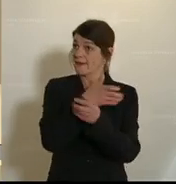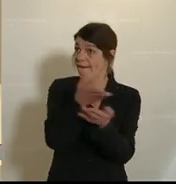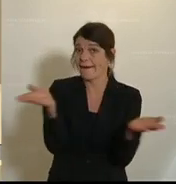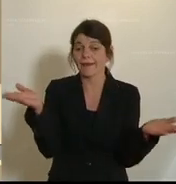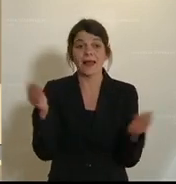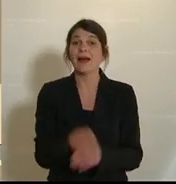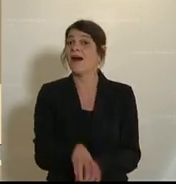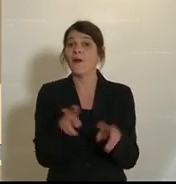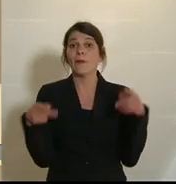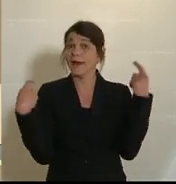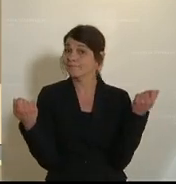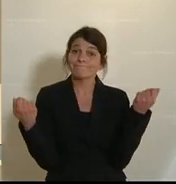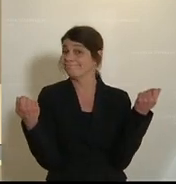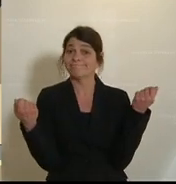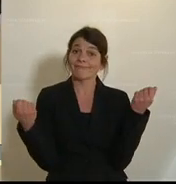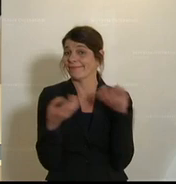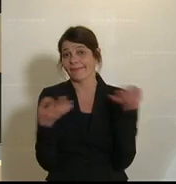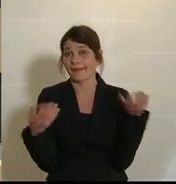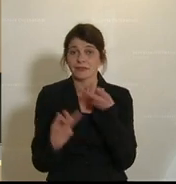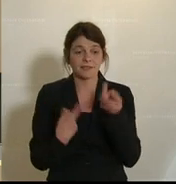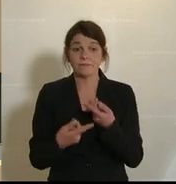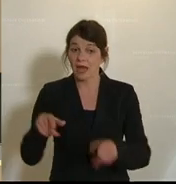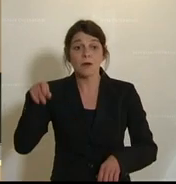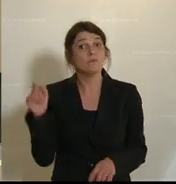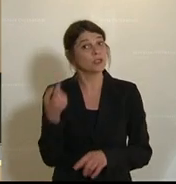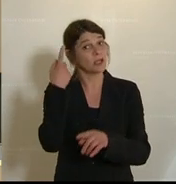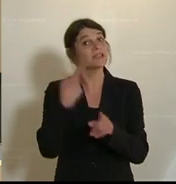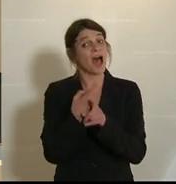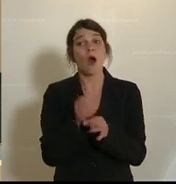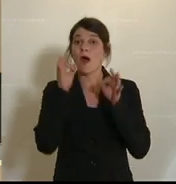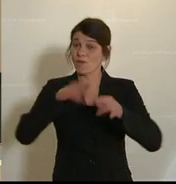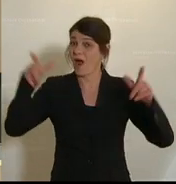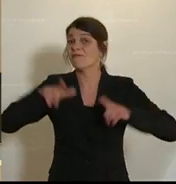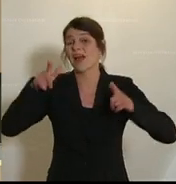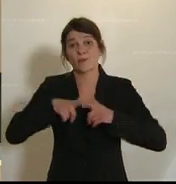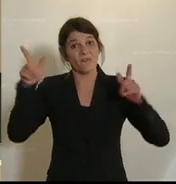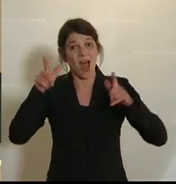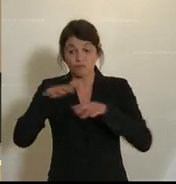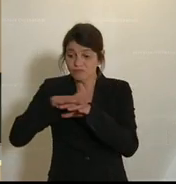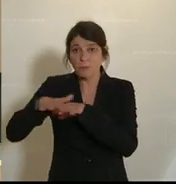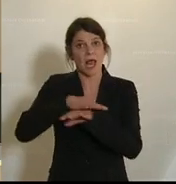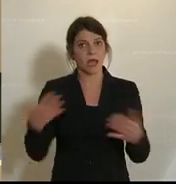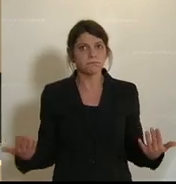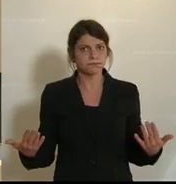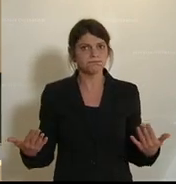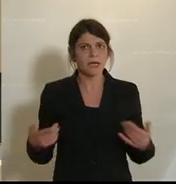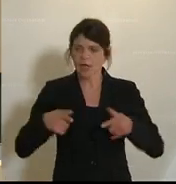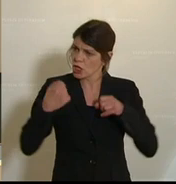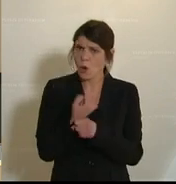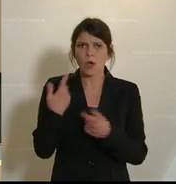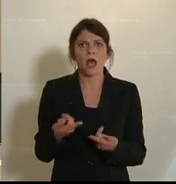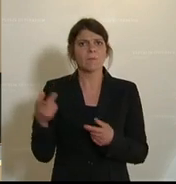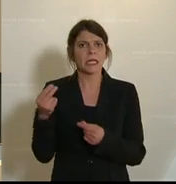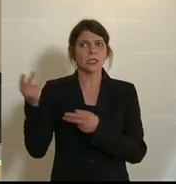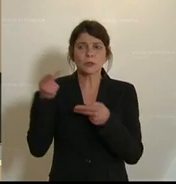Moos nix los. Und das gilt ganz vor allem für die Event- und Veranstaltungsbranche, eine Branche, die dann doch mit